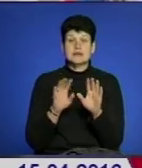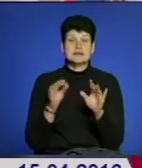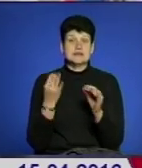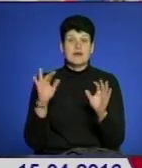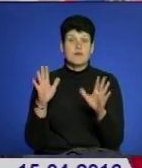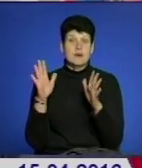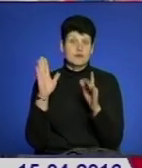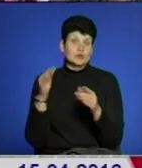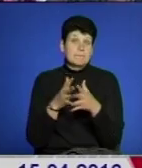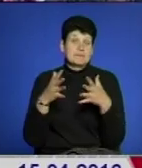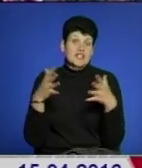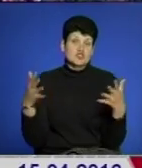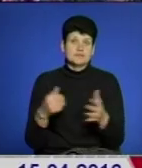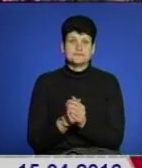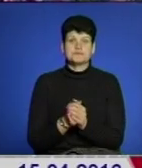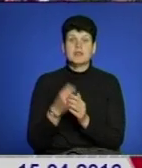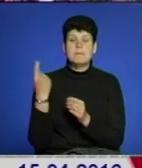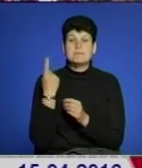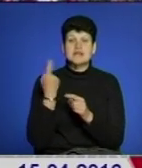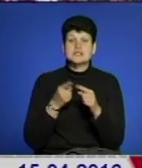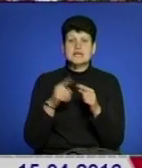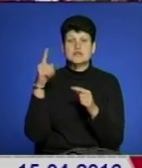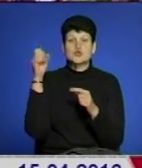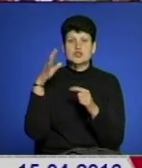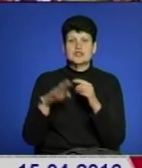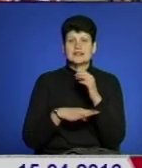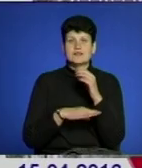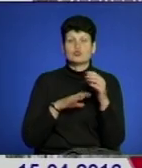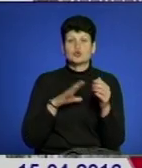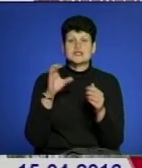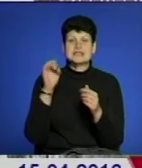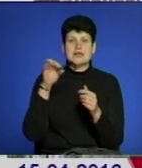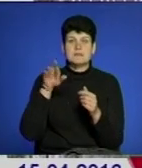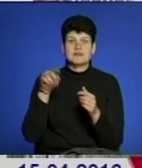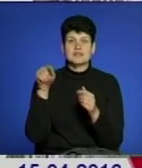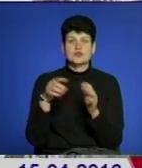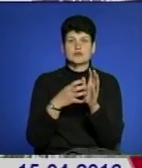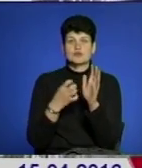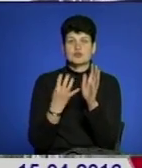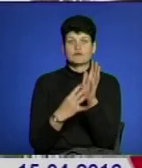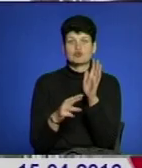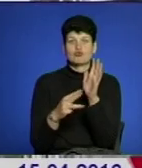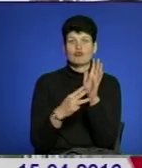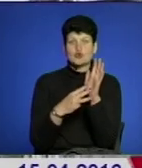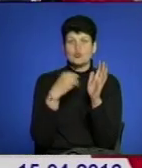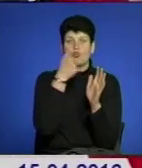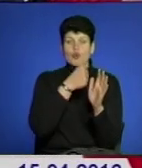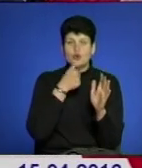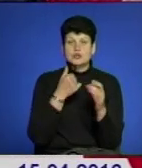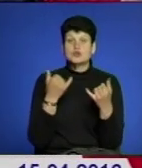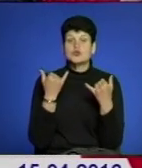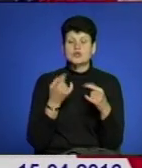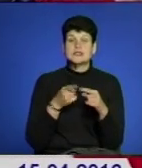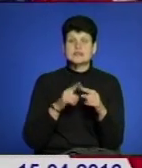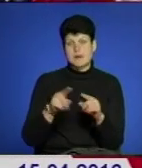місті Тернополі все більше і більше. Перше таке сонячне дерево з'явилося у Сербії у 1998 році. Нині це